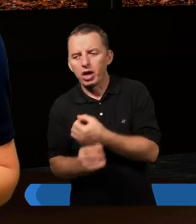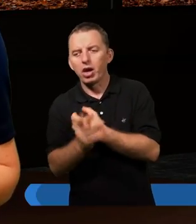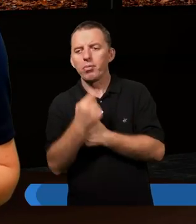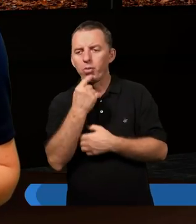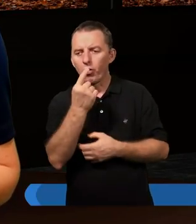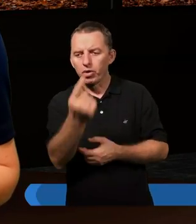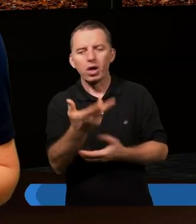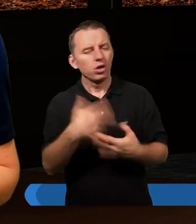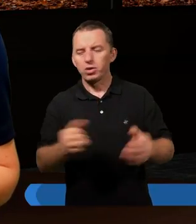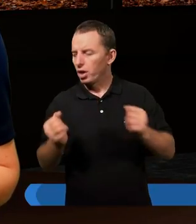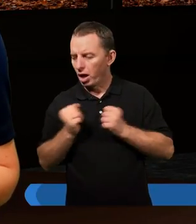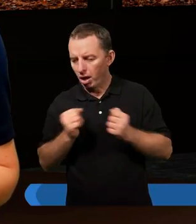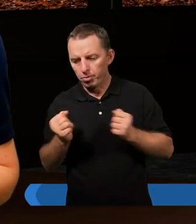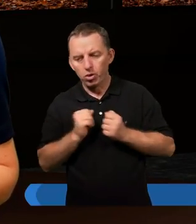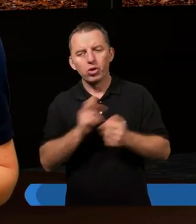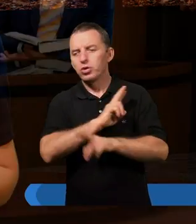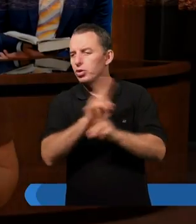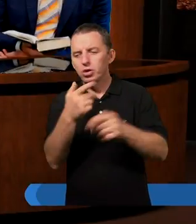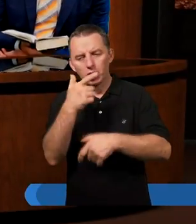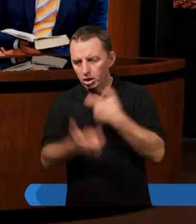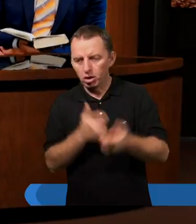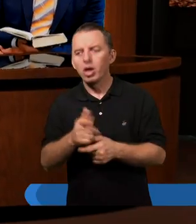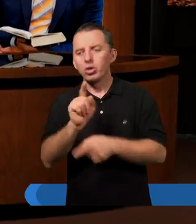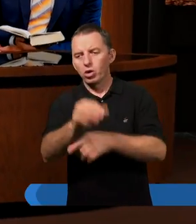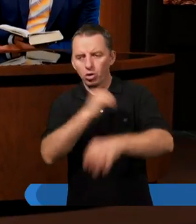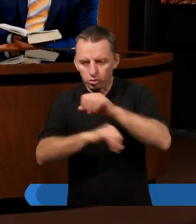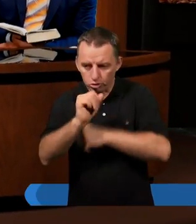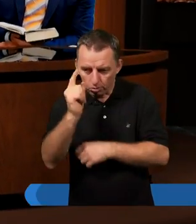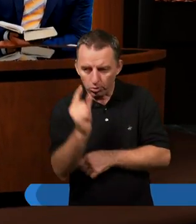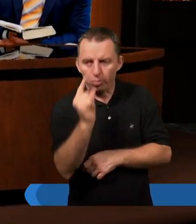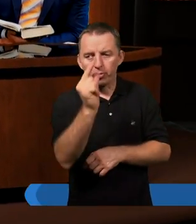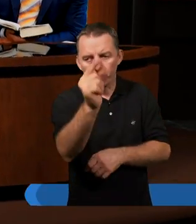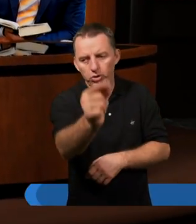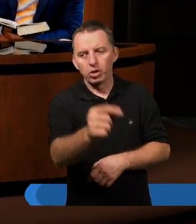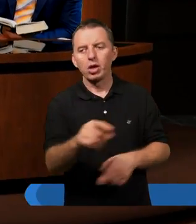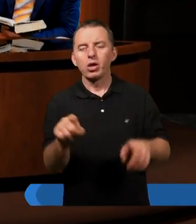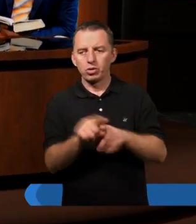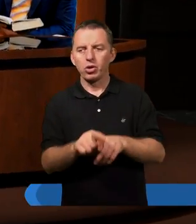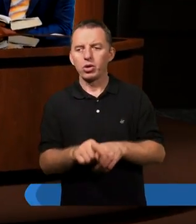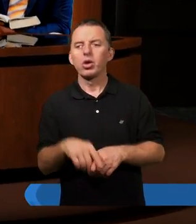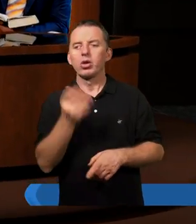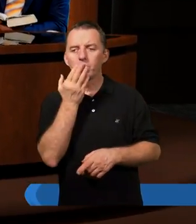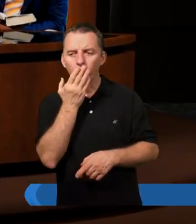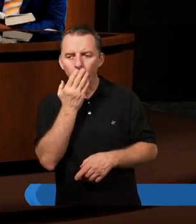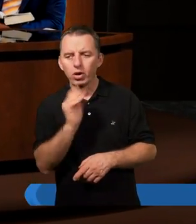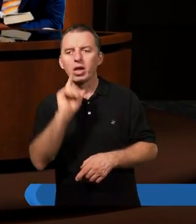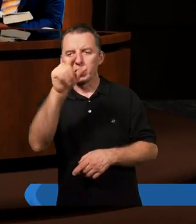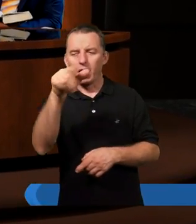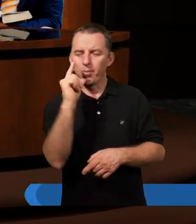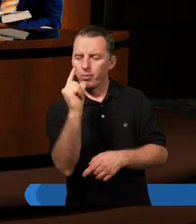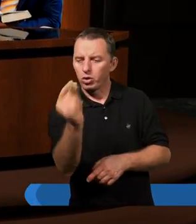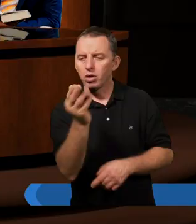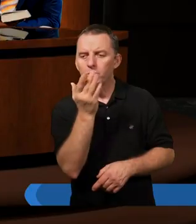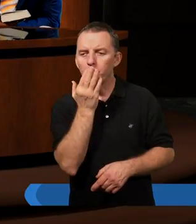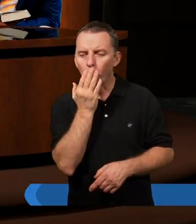powiedział nie bój się, nic ci nie zrobią, do Rzymu jeszcze pójdziesz. Więc jak usłyszałam, że on lubił, on tam poszedł, bo on